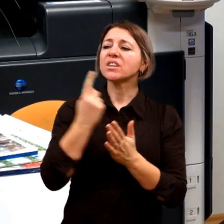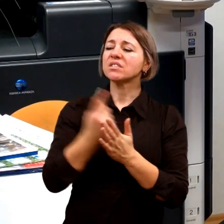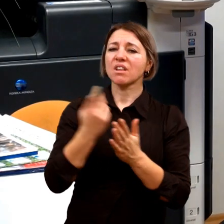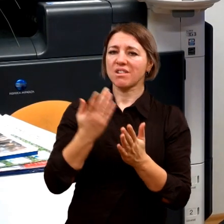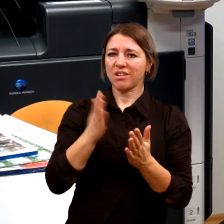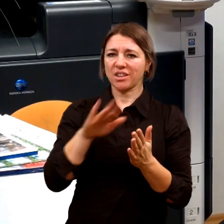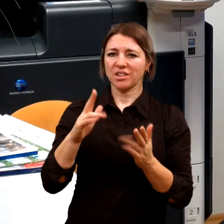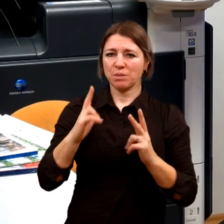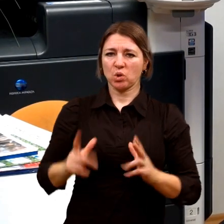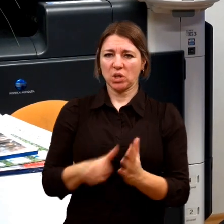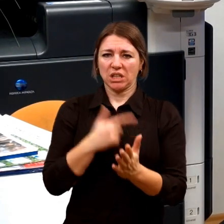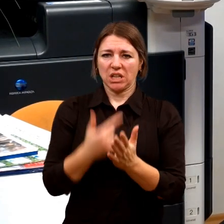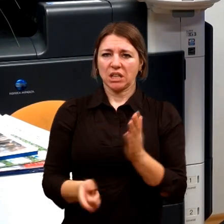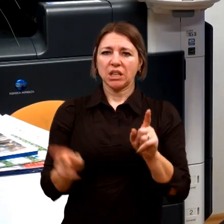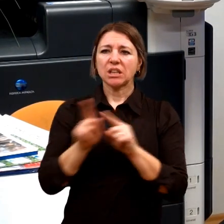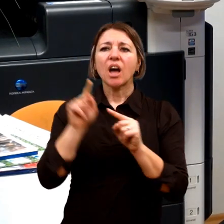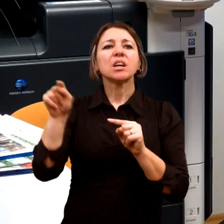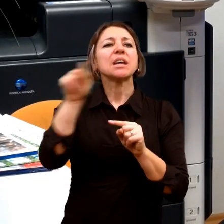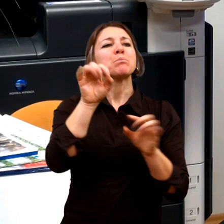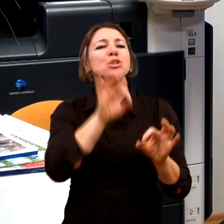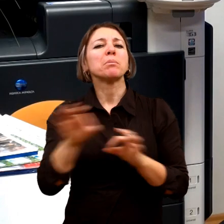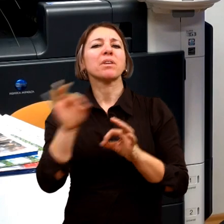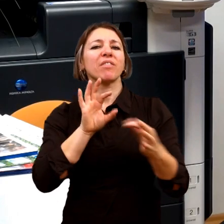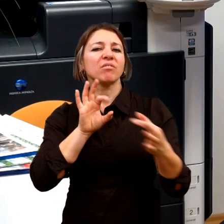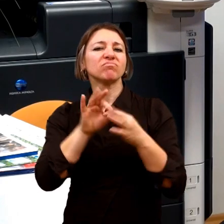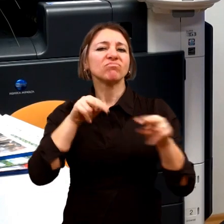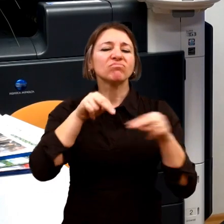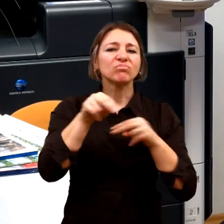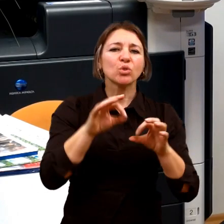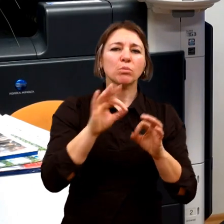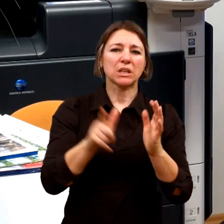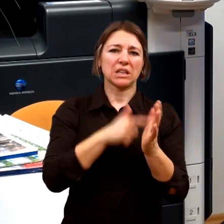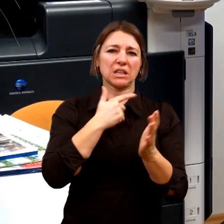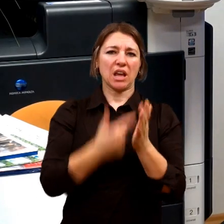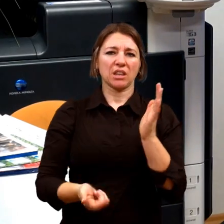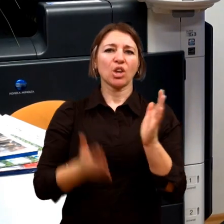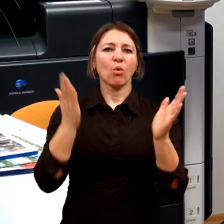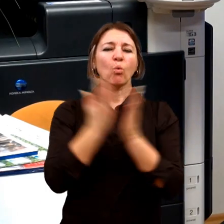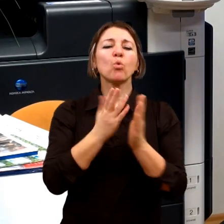nevykomunikovali to tak, aby mohli zprostředkovat dítěti tomu to pozitivní.